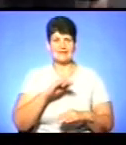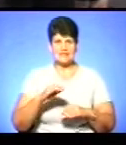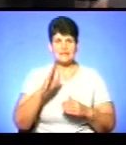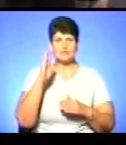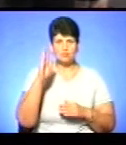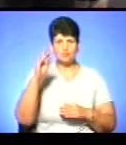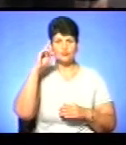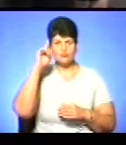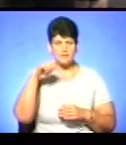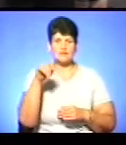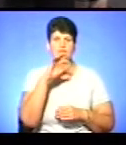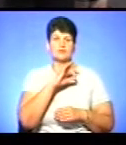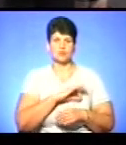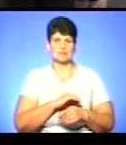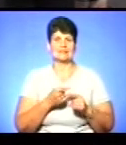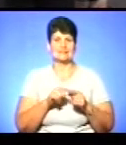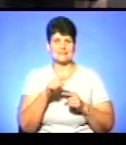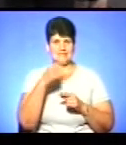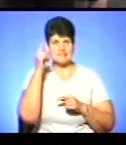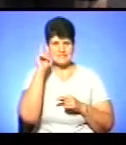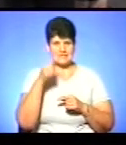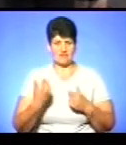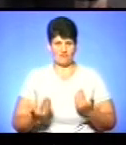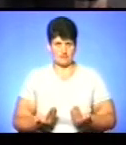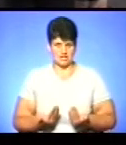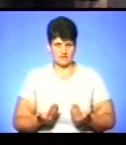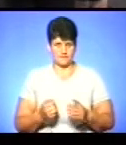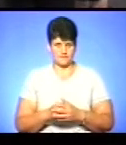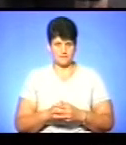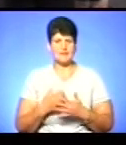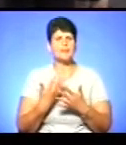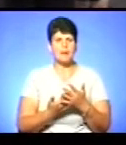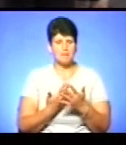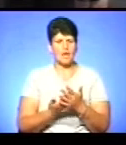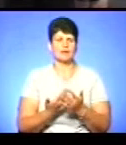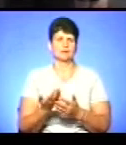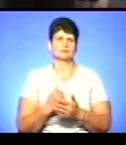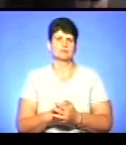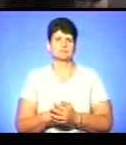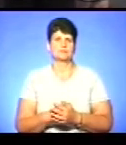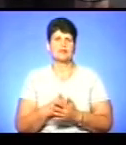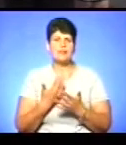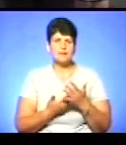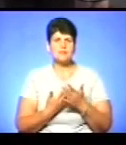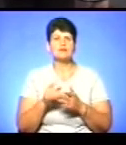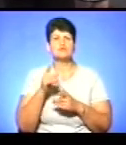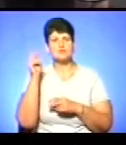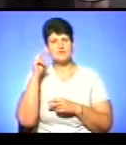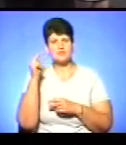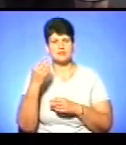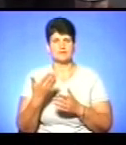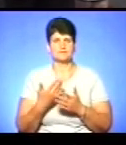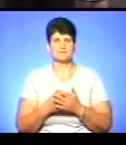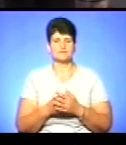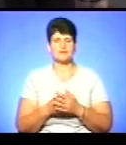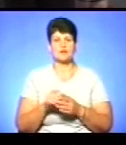використовувати ті знання свої потім в житті. тому… Це приклад, новий дітей? Якийсь приклад, чого навчали? Можливо, вчити? Ось скажу